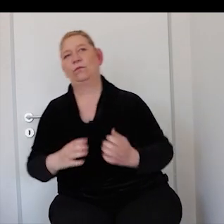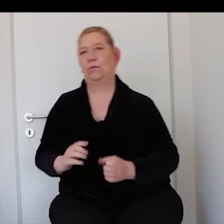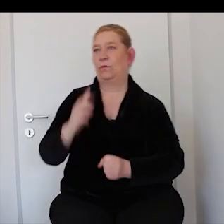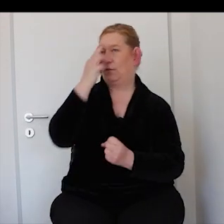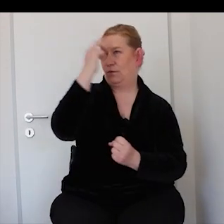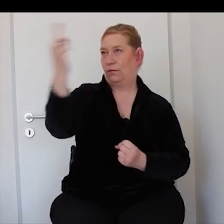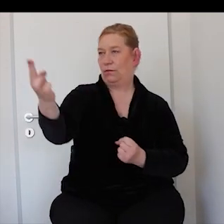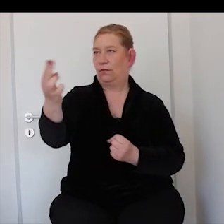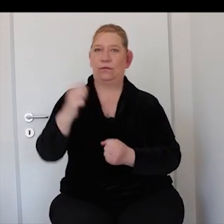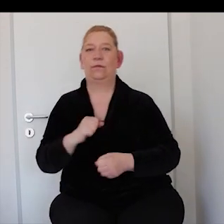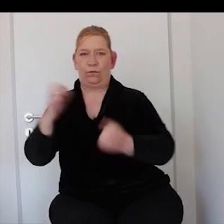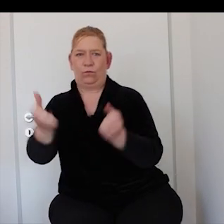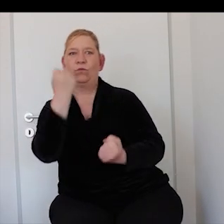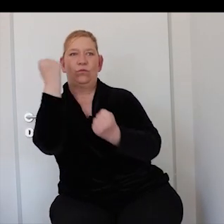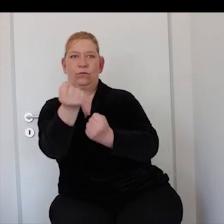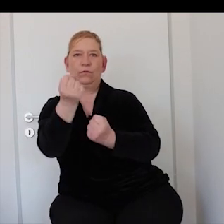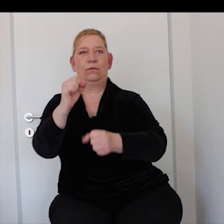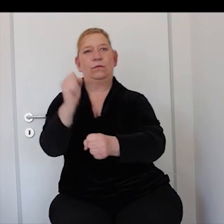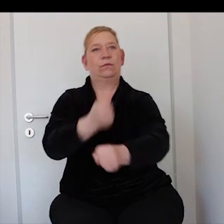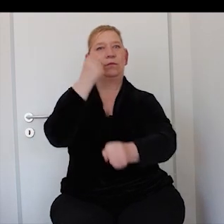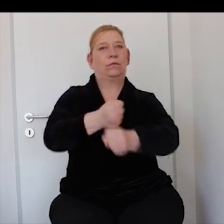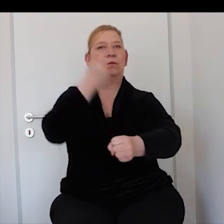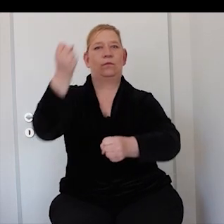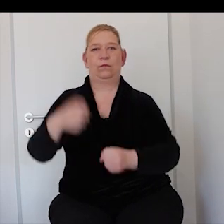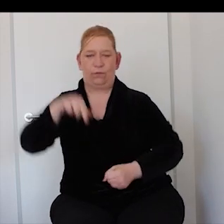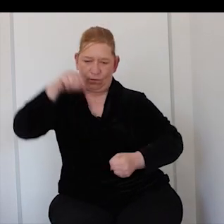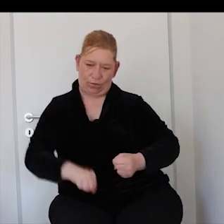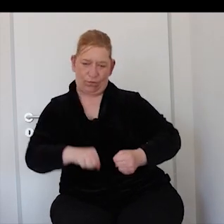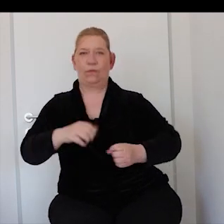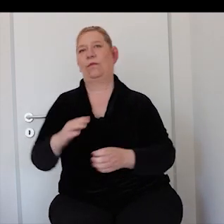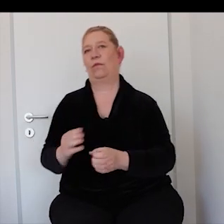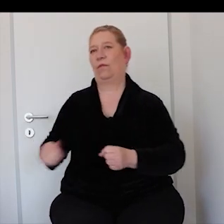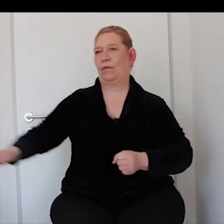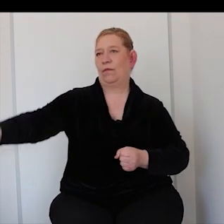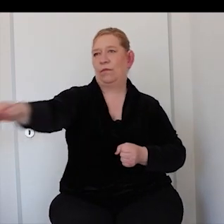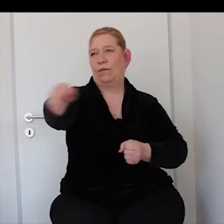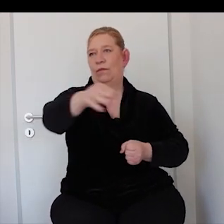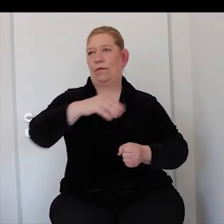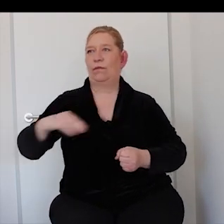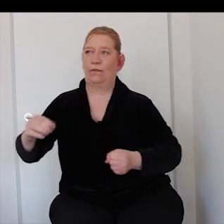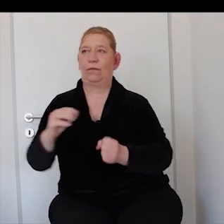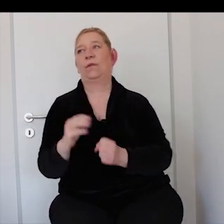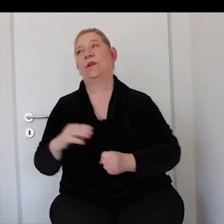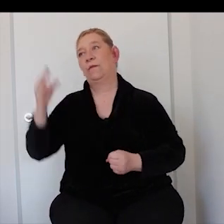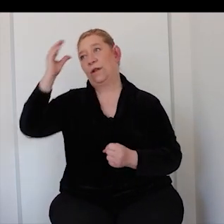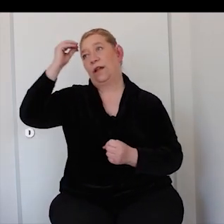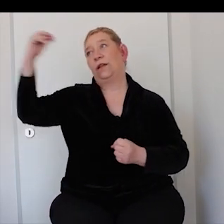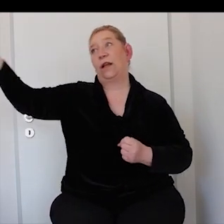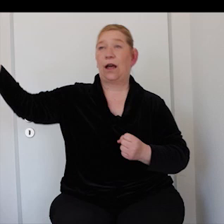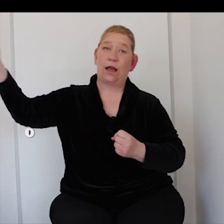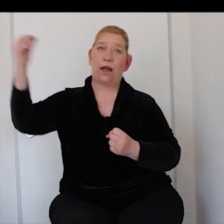Aktion Sinn macht's schon Denkst du so? warte nicht und handel Vertrete deine Position Wir können so